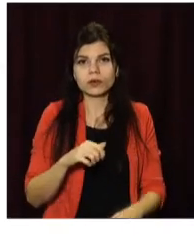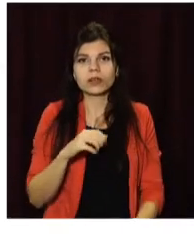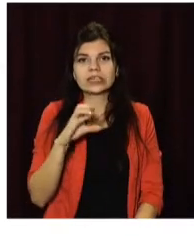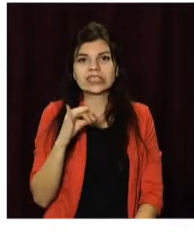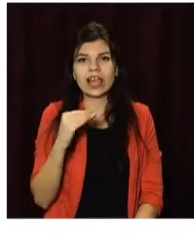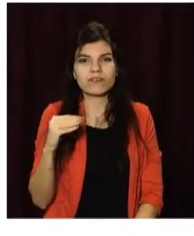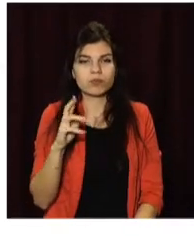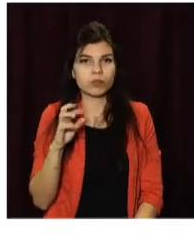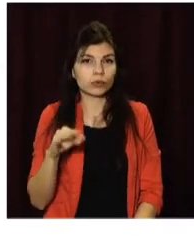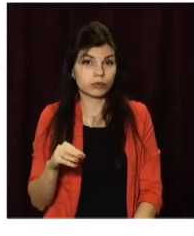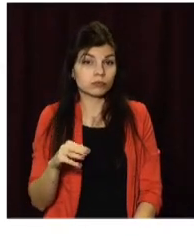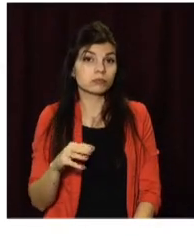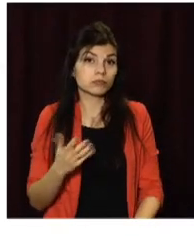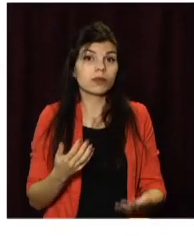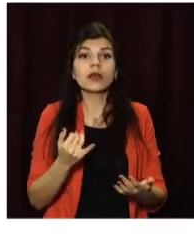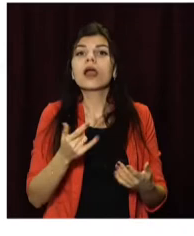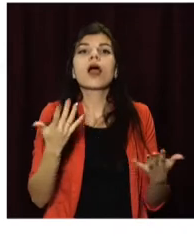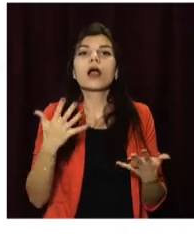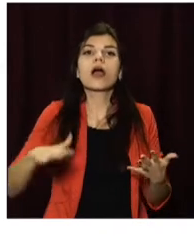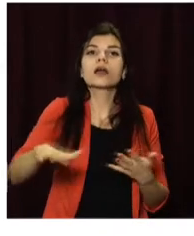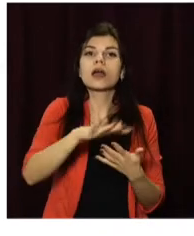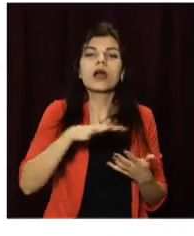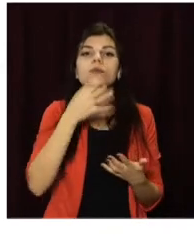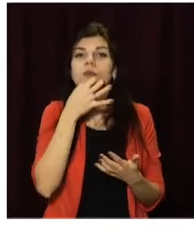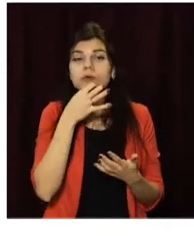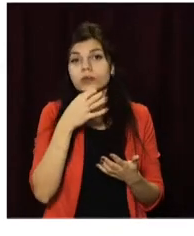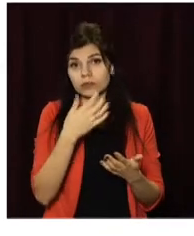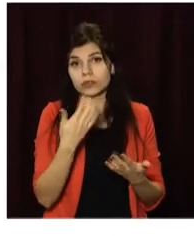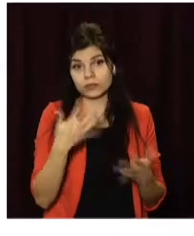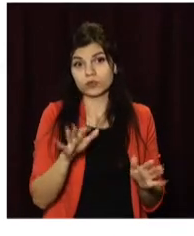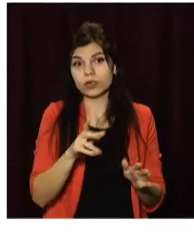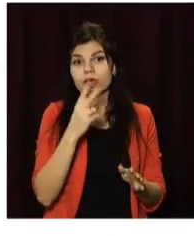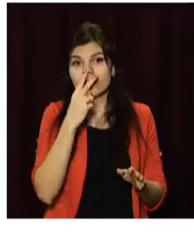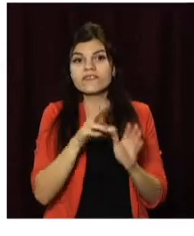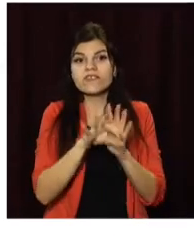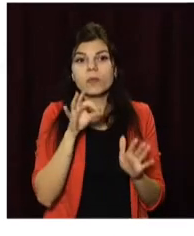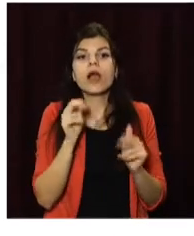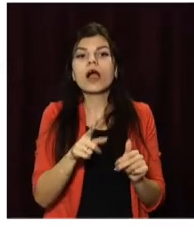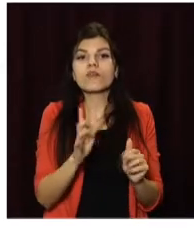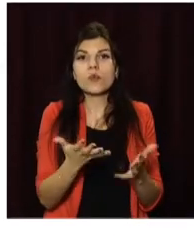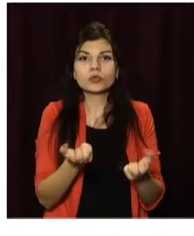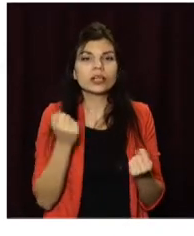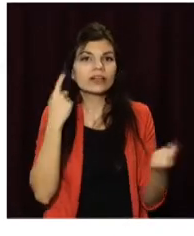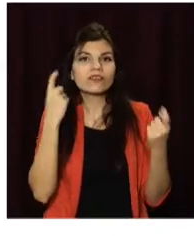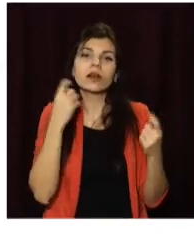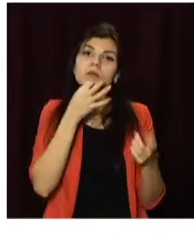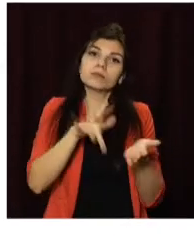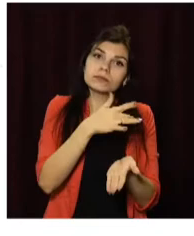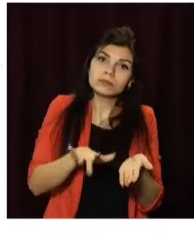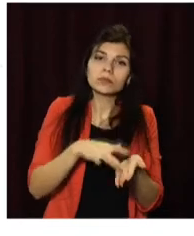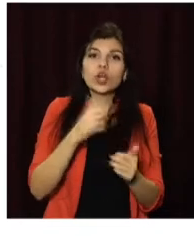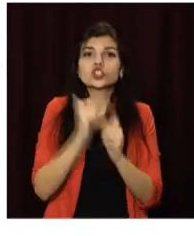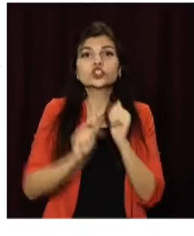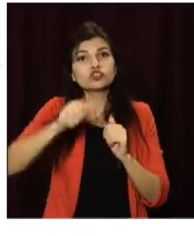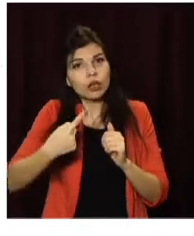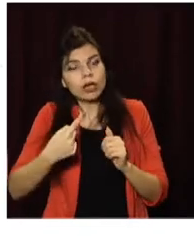і вибираєте станцію, яка вас цікавить, і вибираєте, як ви будете отримувати дані з нею. Лібо кожен